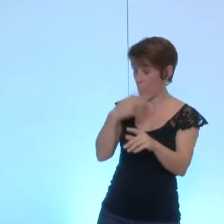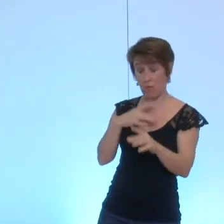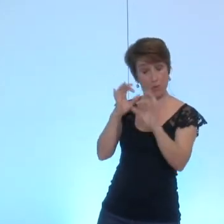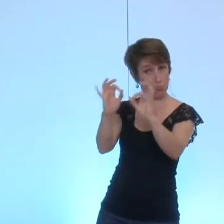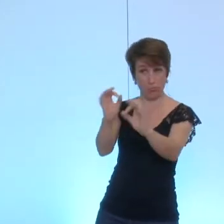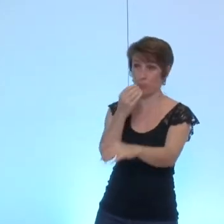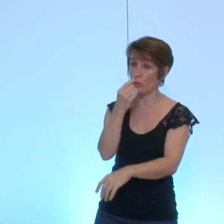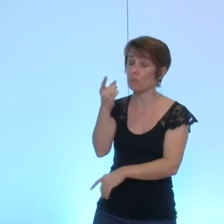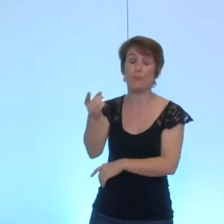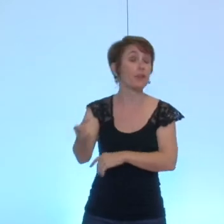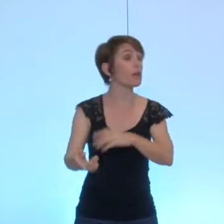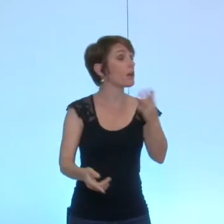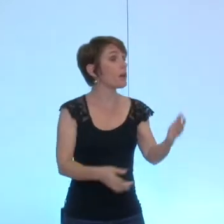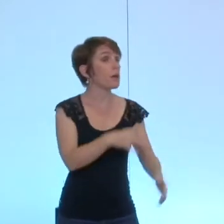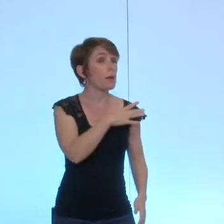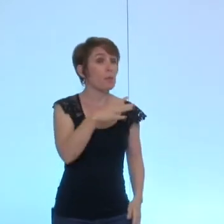madame voileau